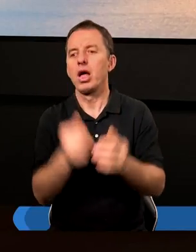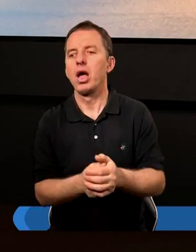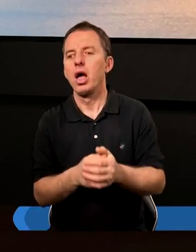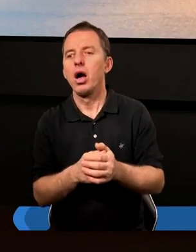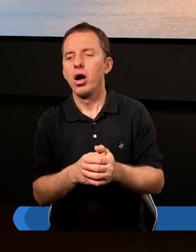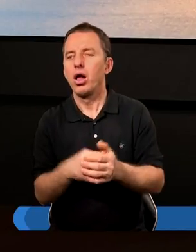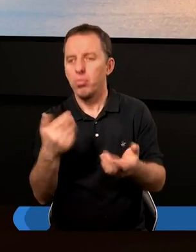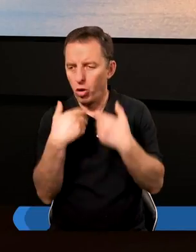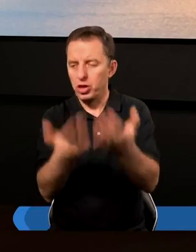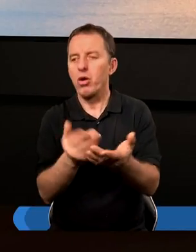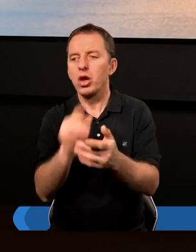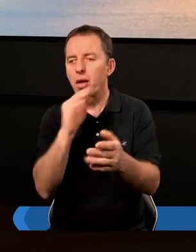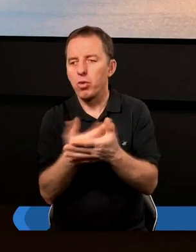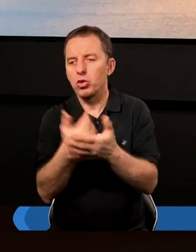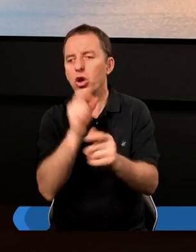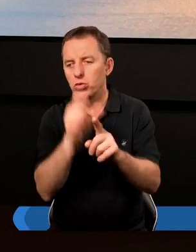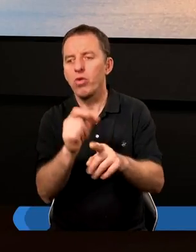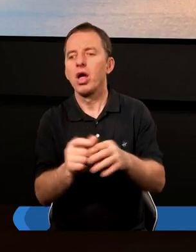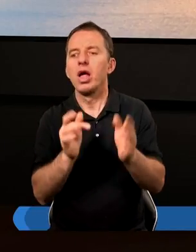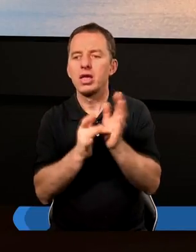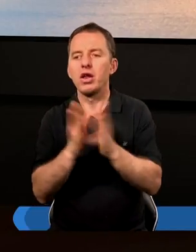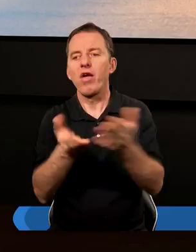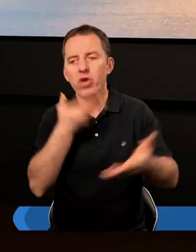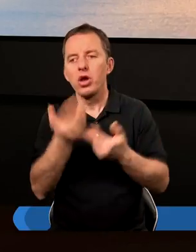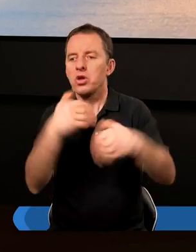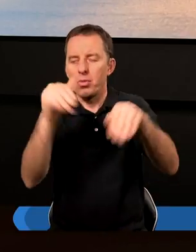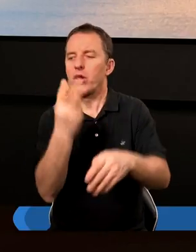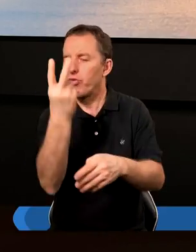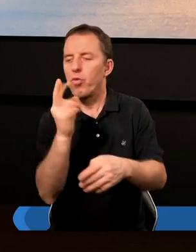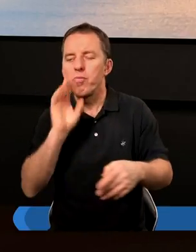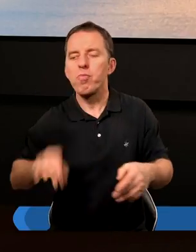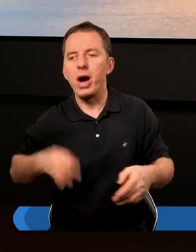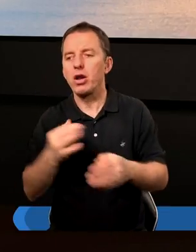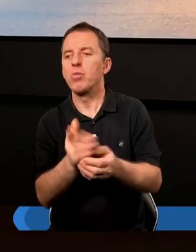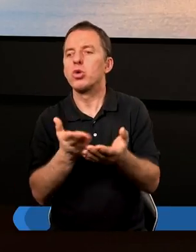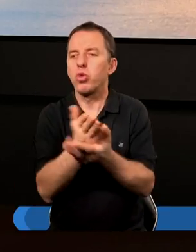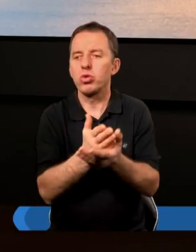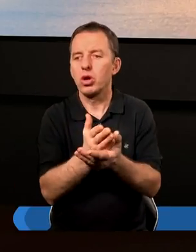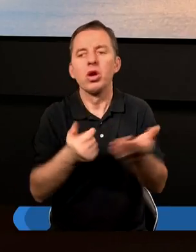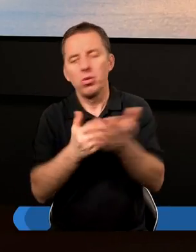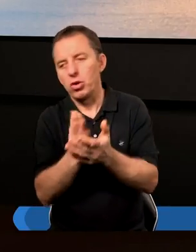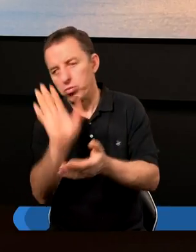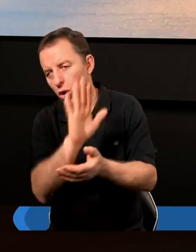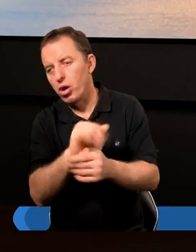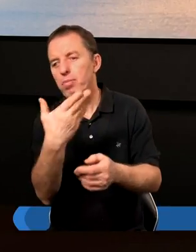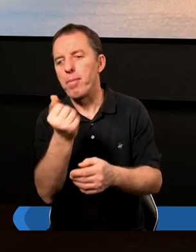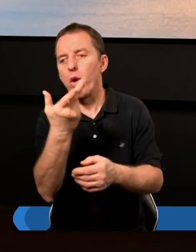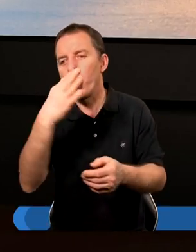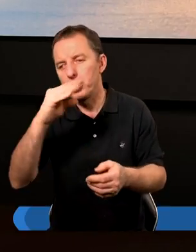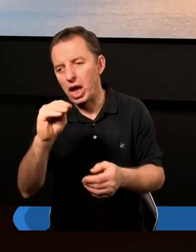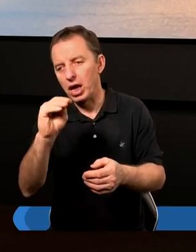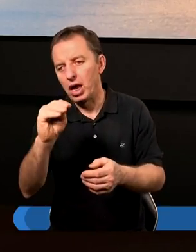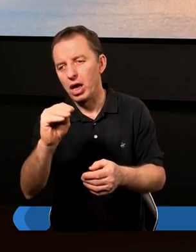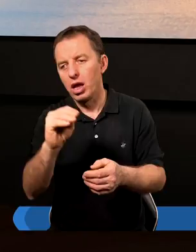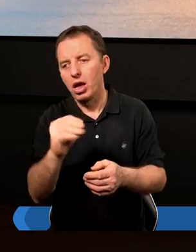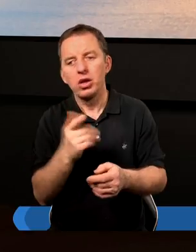Przytoczyłem słowa, na samym początku słowa, które Pan Jezus wypowiedział, że nie można dwóm Panom służyć. Nie można służyć Bogu i Mamonie.